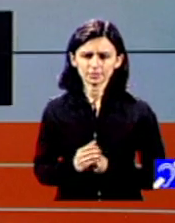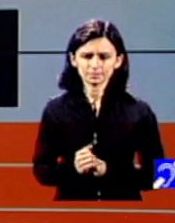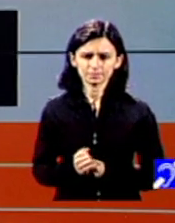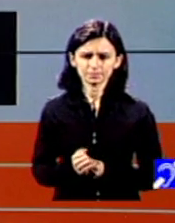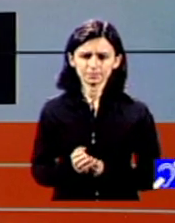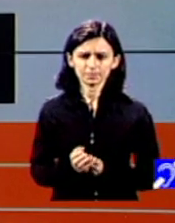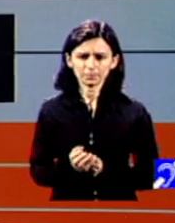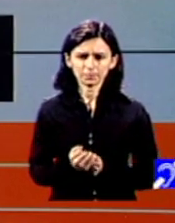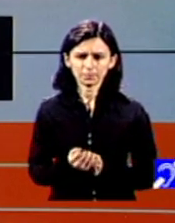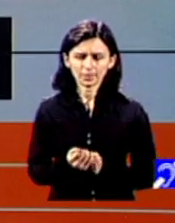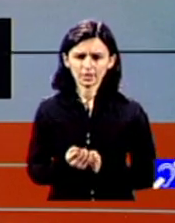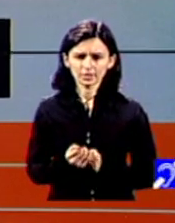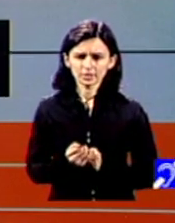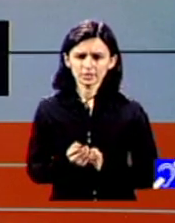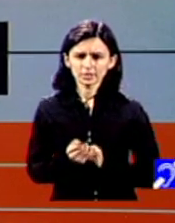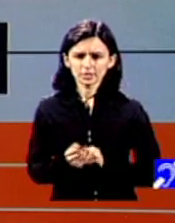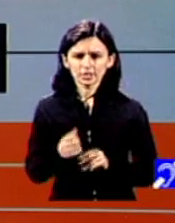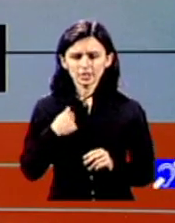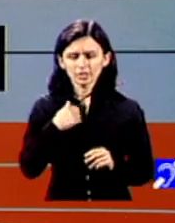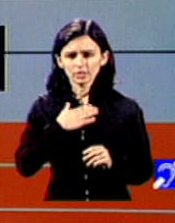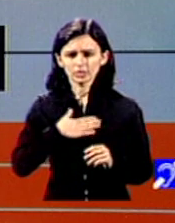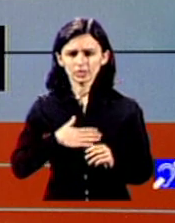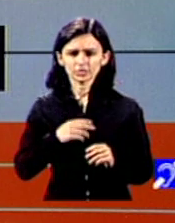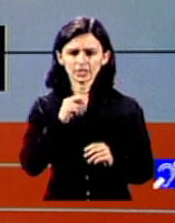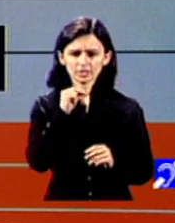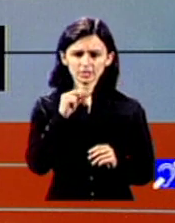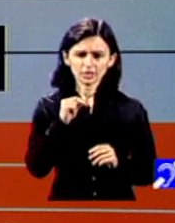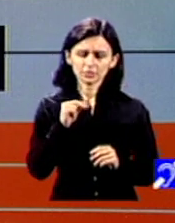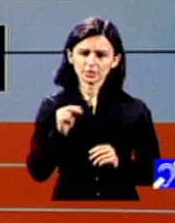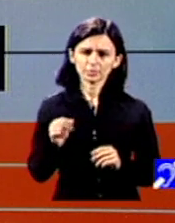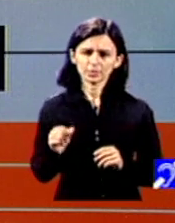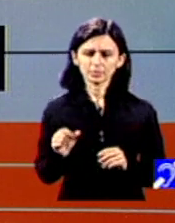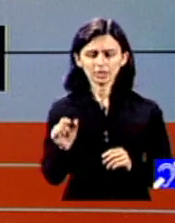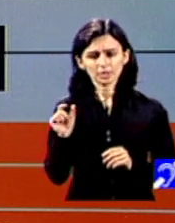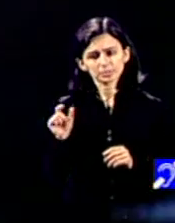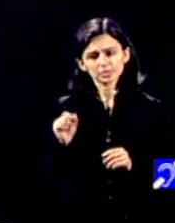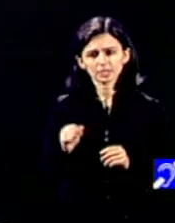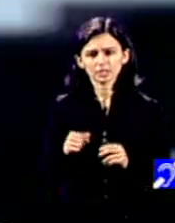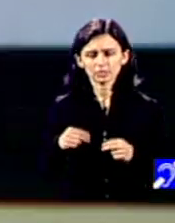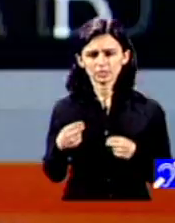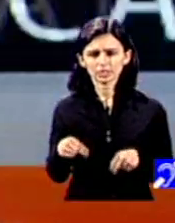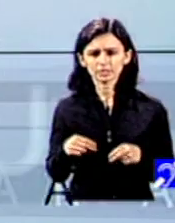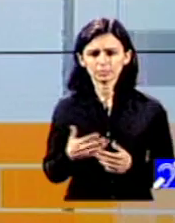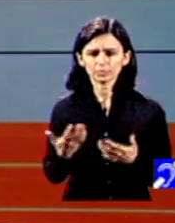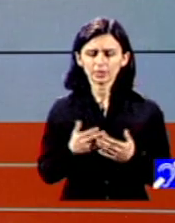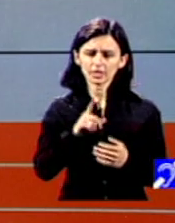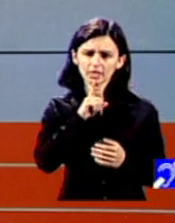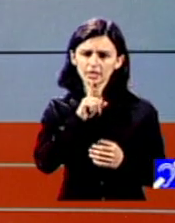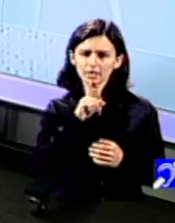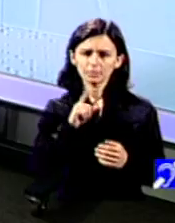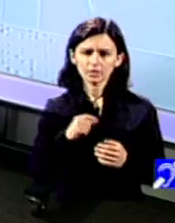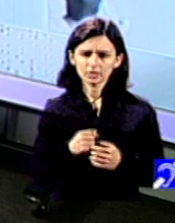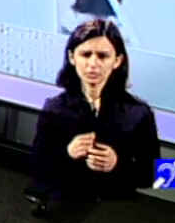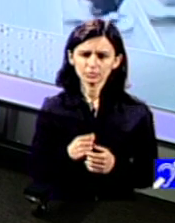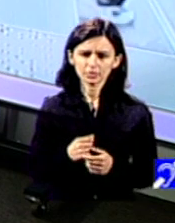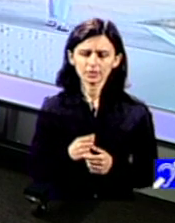noastre și vă mai reprez doar câteva minute pentru că îmi doresc foarte mult să comentăm împreună un exemplu pe care l-am numit ar